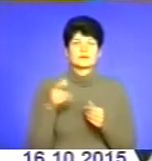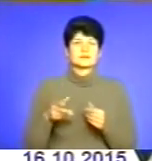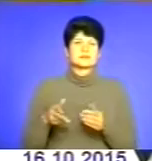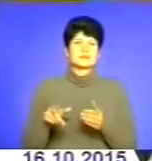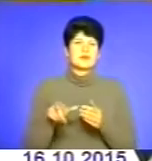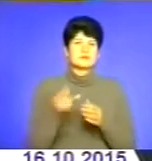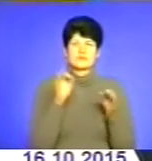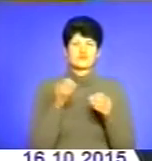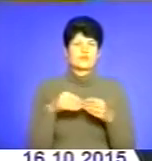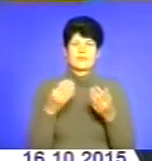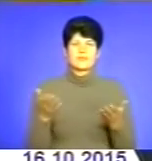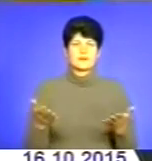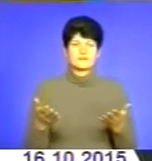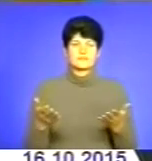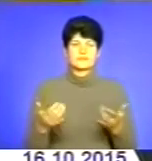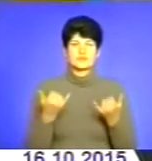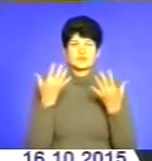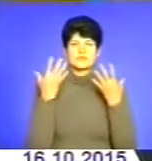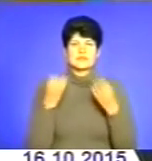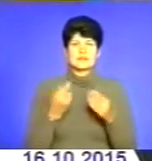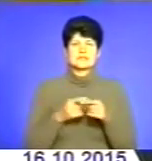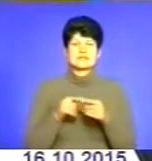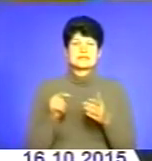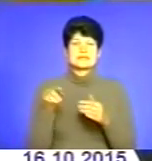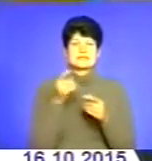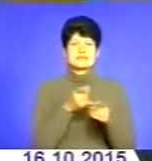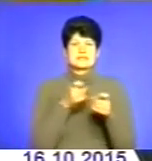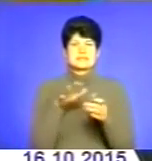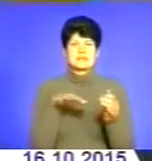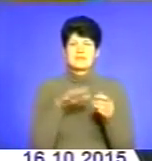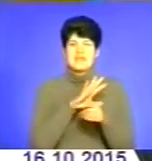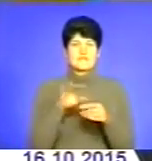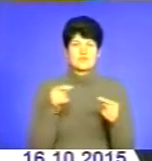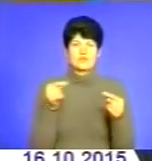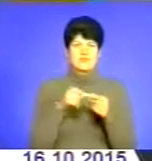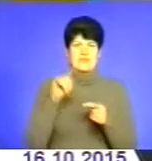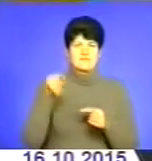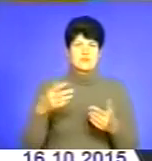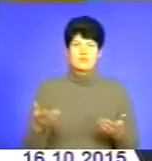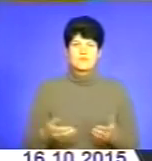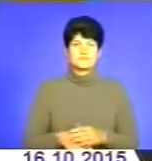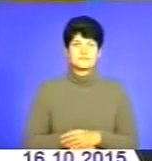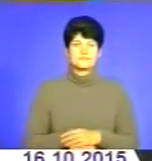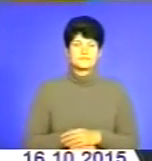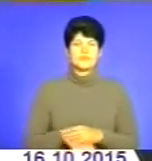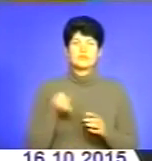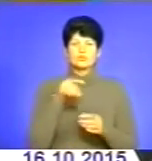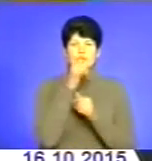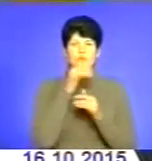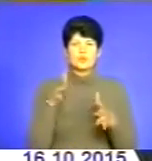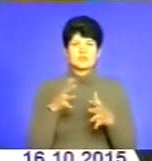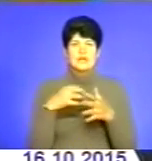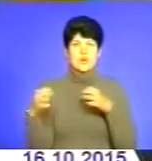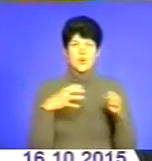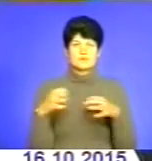абсолютно нічого не дасть. На сьогоднішній день навіть це саме стрільбище не відповідає міжнародним вимогам. Тому не можна так розривати